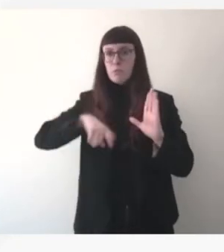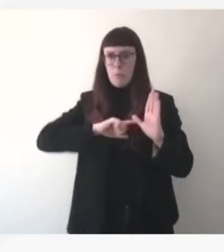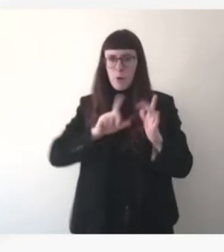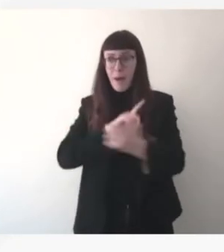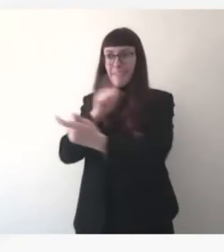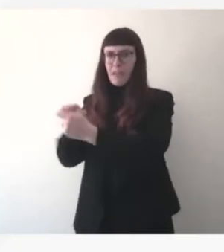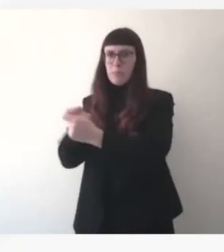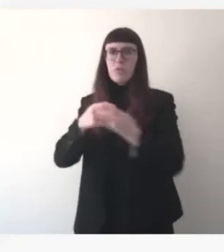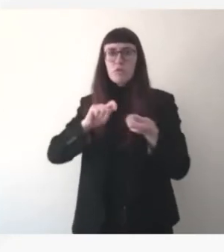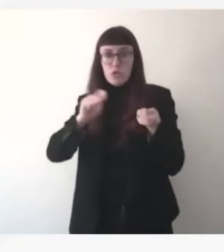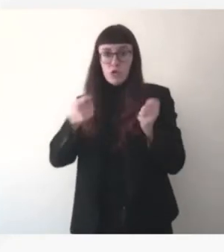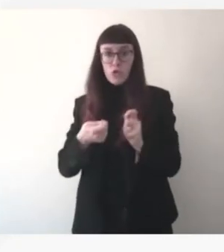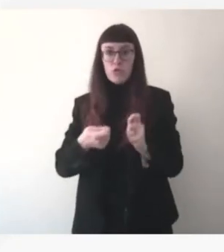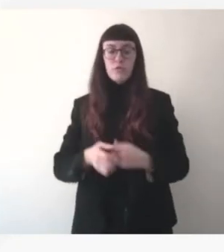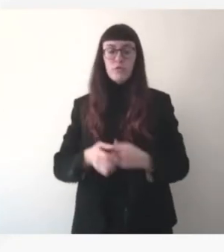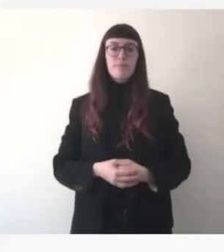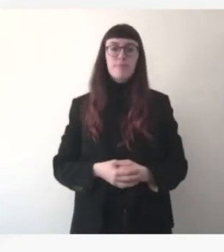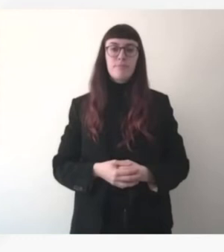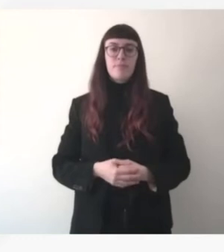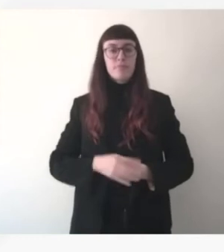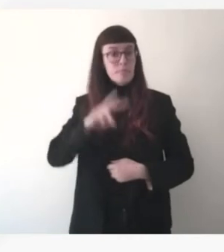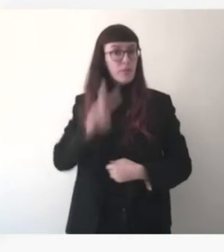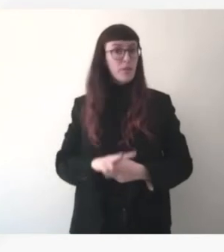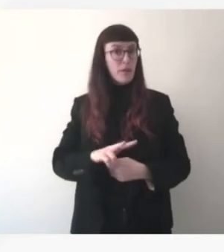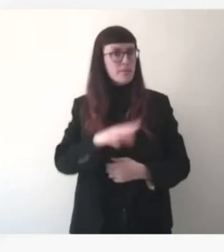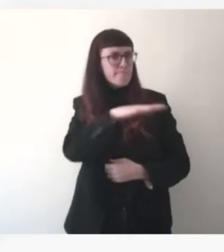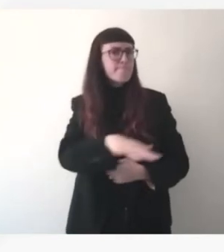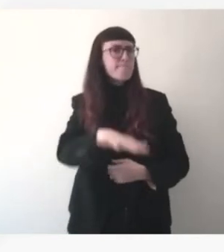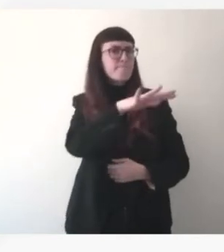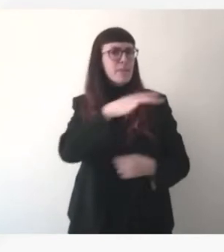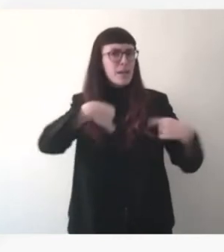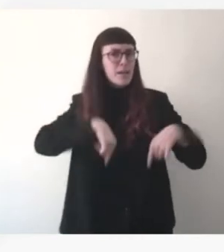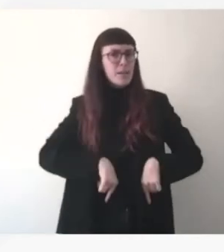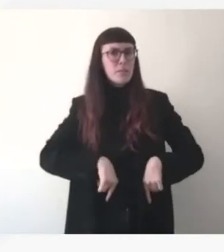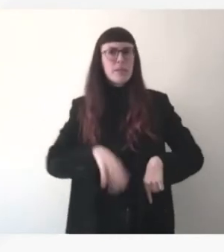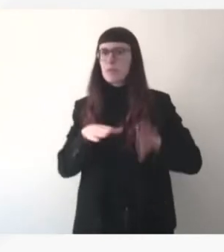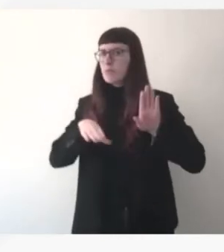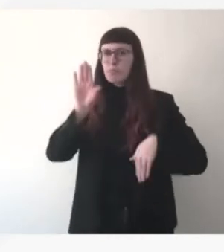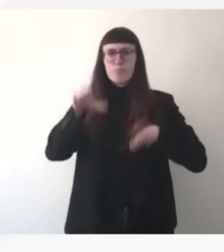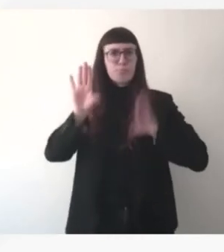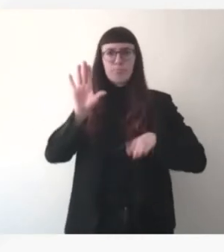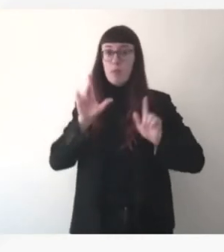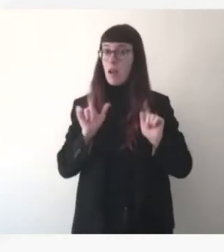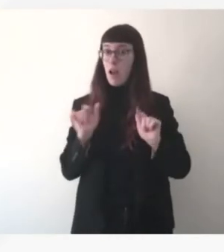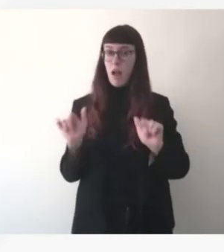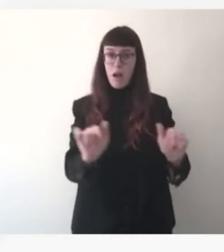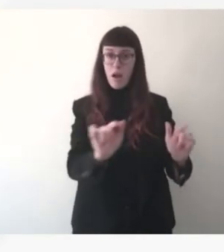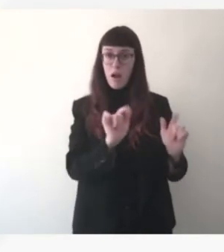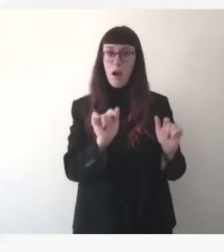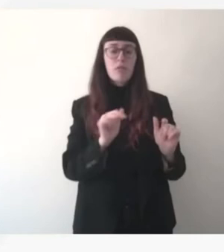ministres présents, ils étaient évidemment tous là car évidemment ces sujets sont des sujets